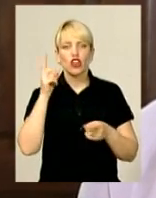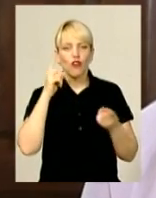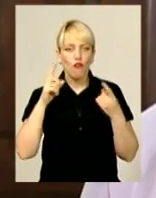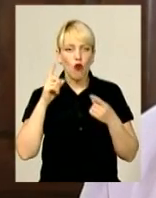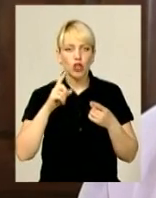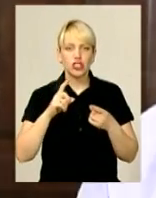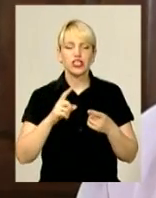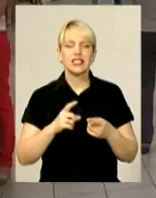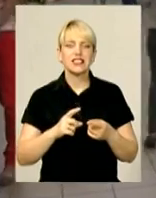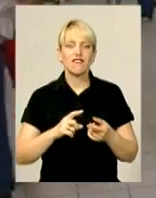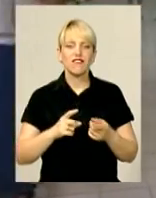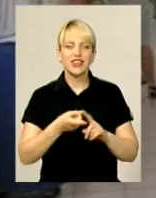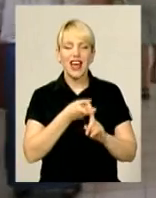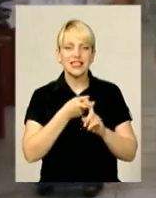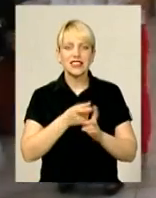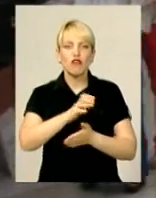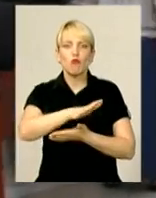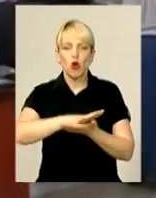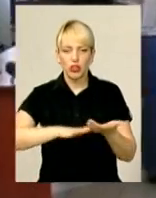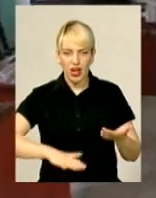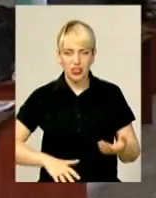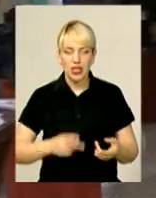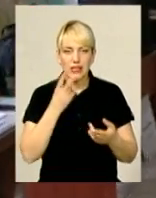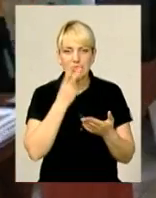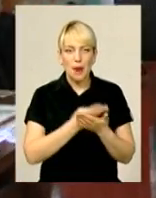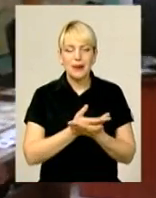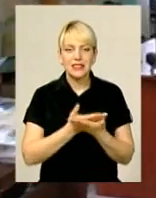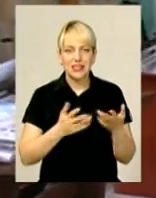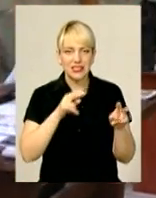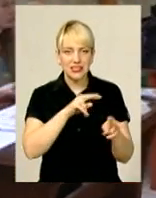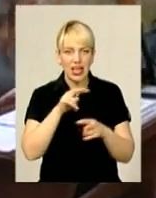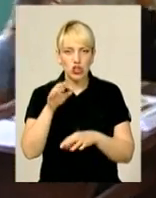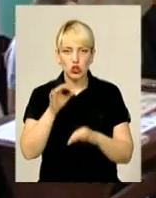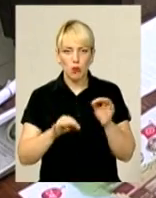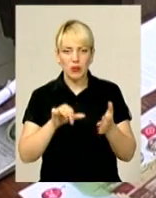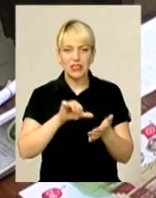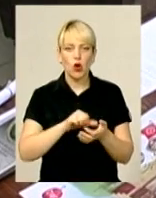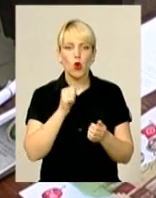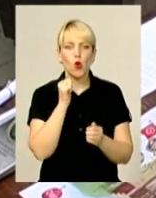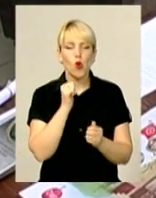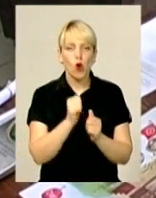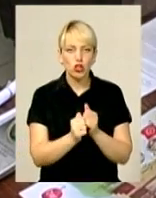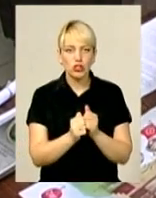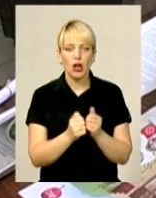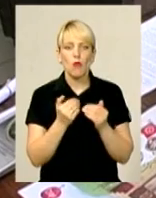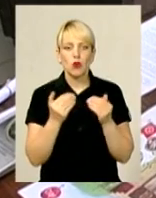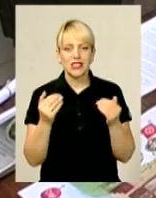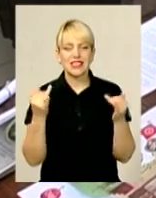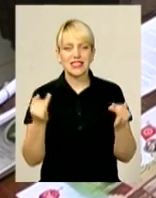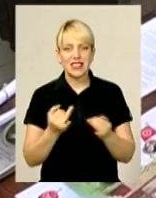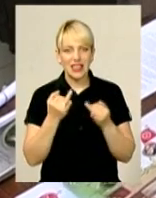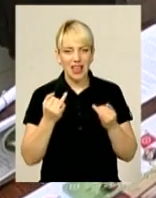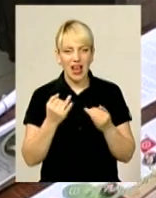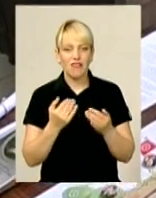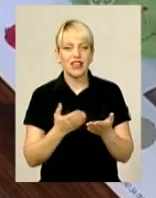і в подальшому. За презентаціями стежило журі з представників кожного з музеїв форумчан. Цікавий хід придумав, зокрема,